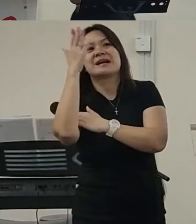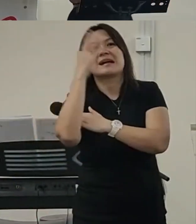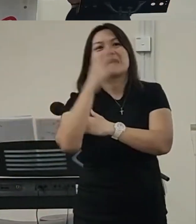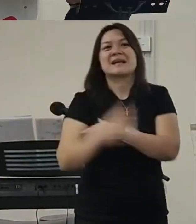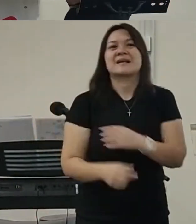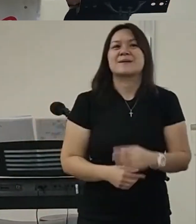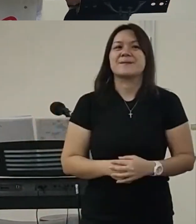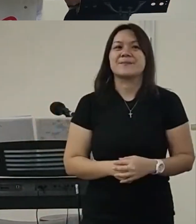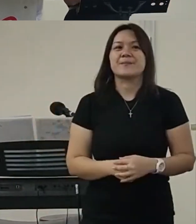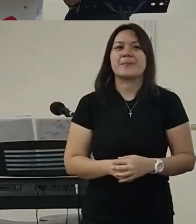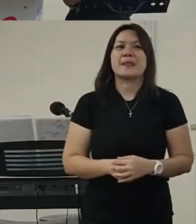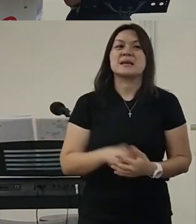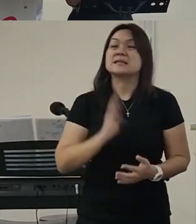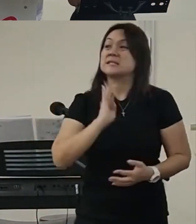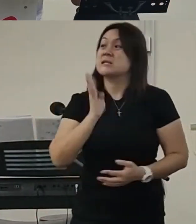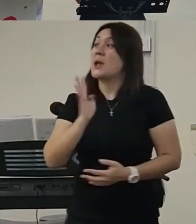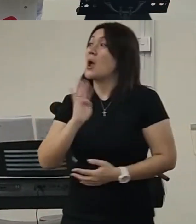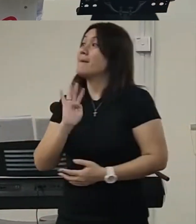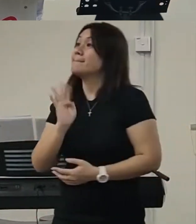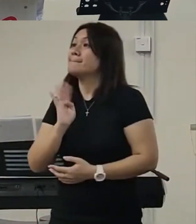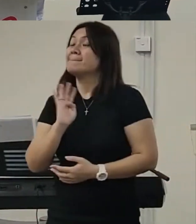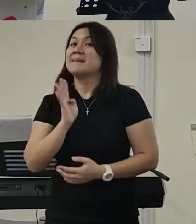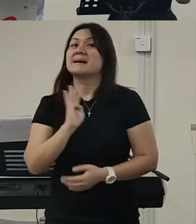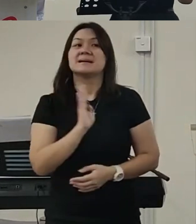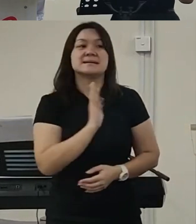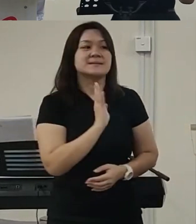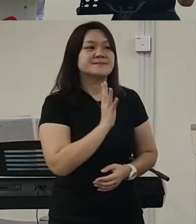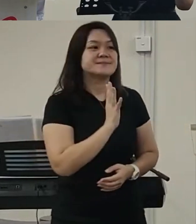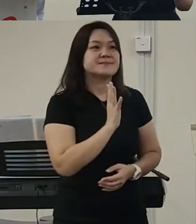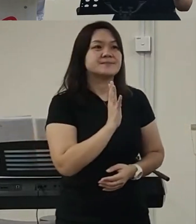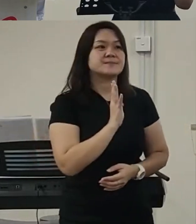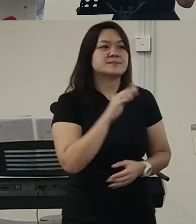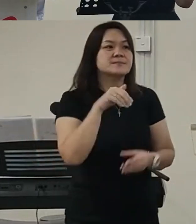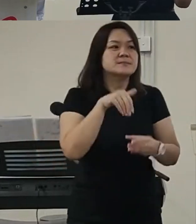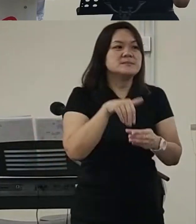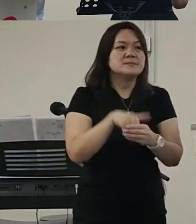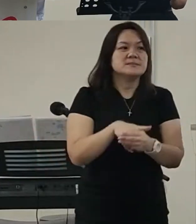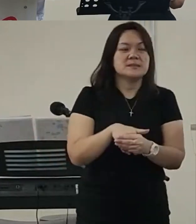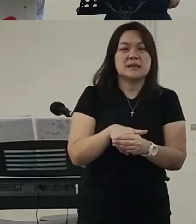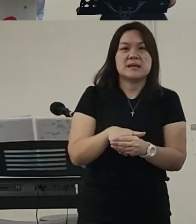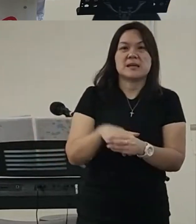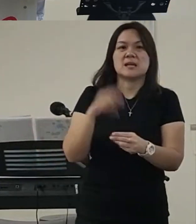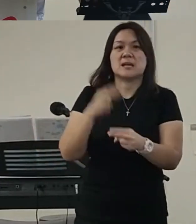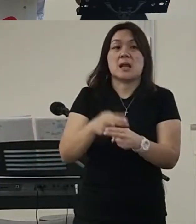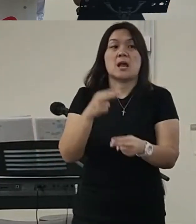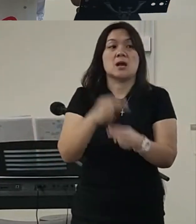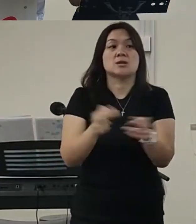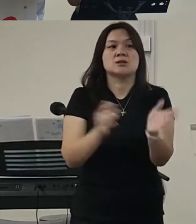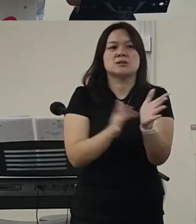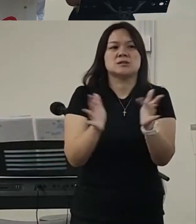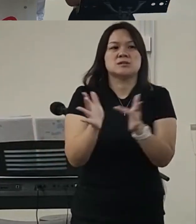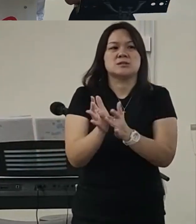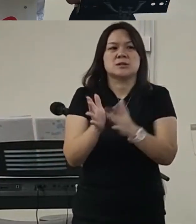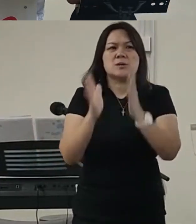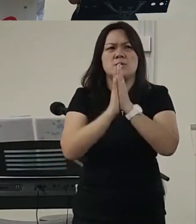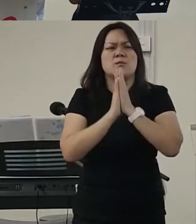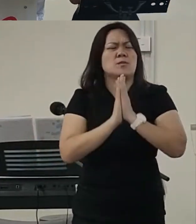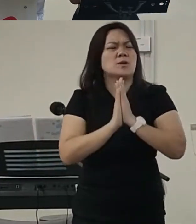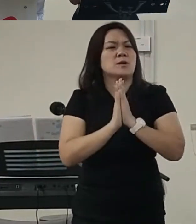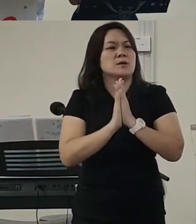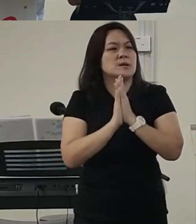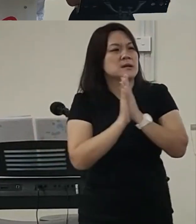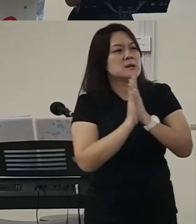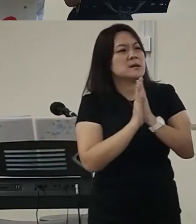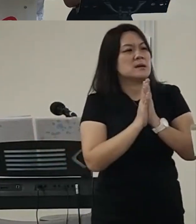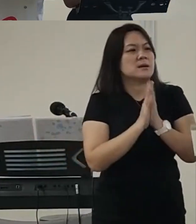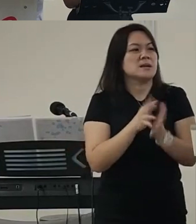所以今天早上呢我就去到这个圣灵面我走路的时候呢那么呢我又在开始呢被圣灵充满一样在那边积